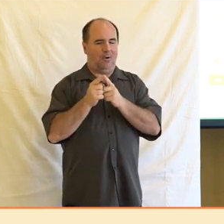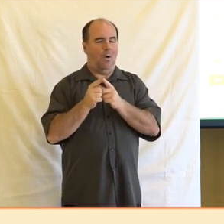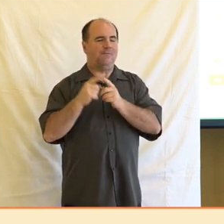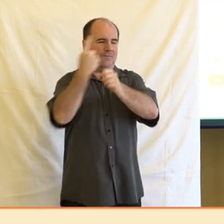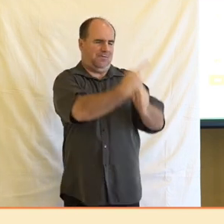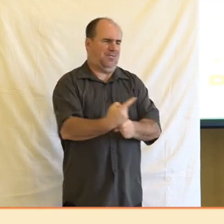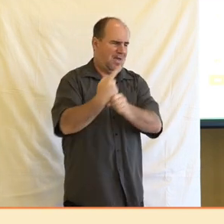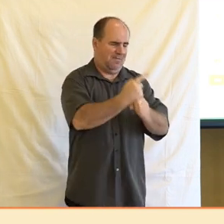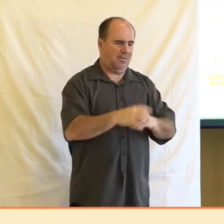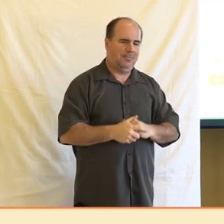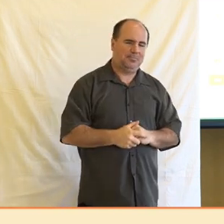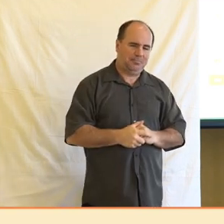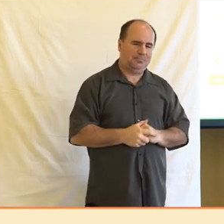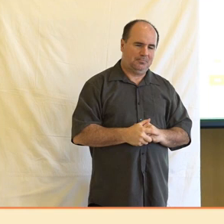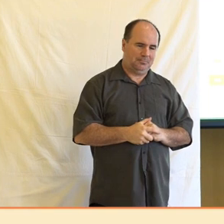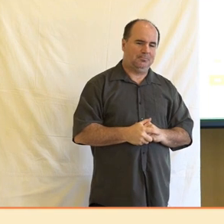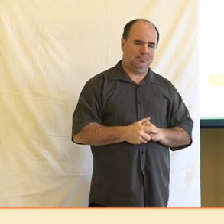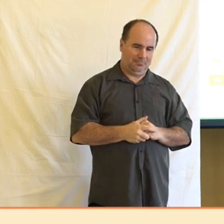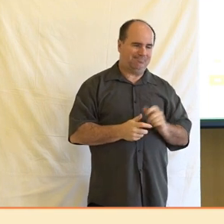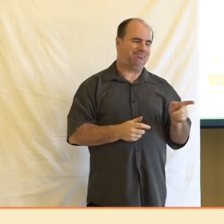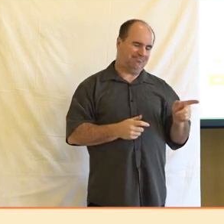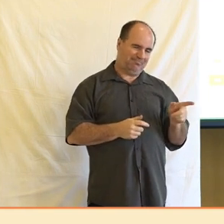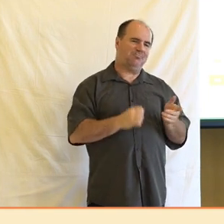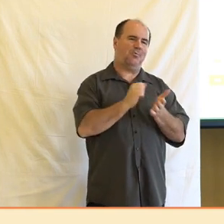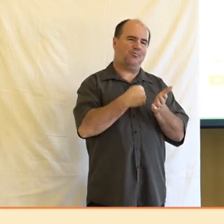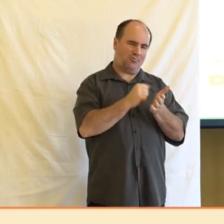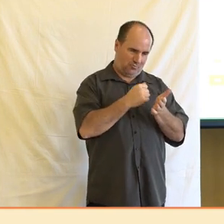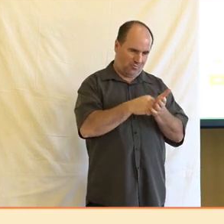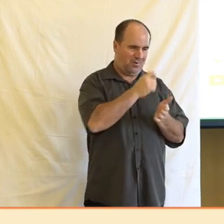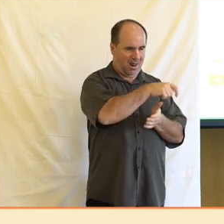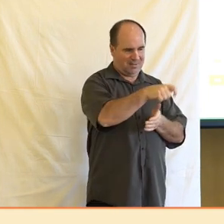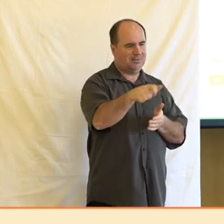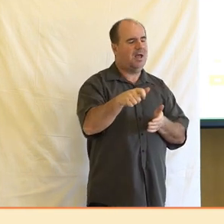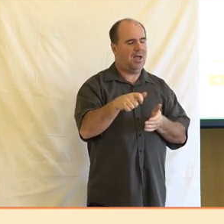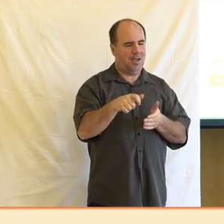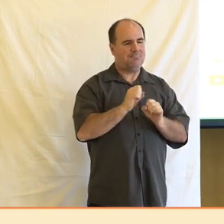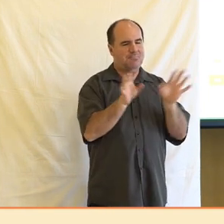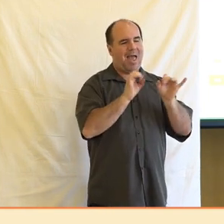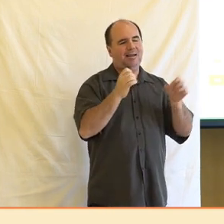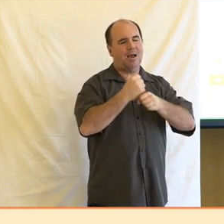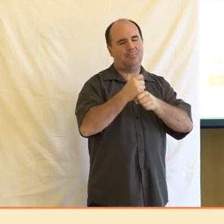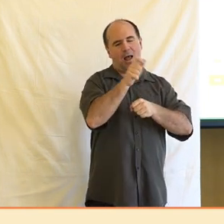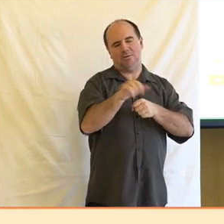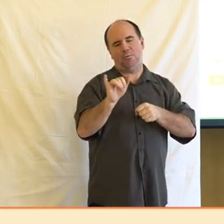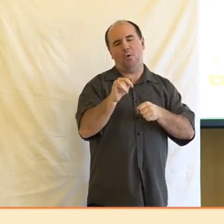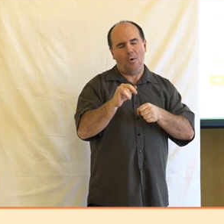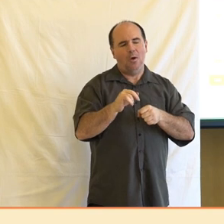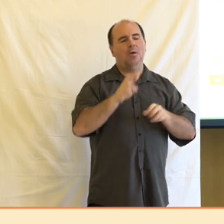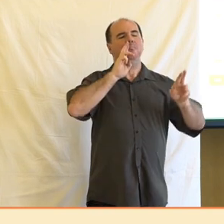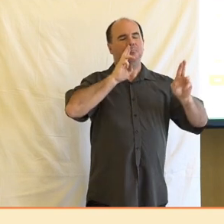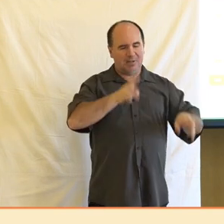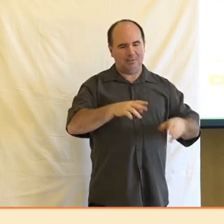Zde tedy přiznávají pracovníci v médiích, že jich práci ovlivňují